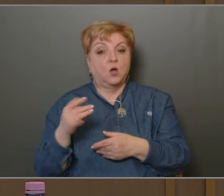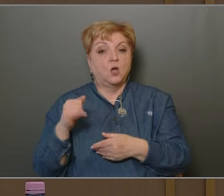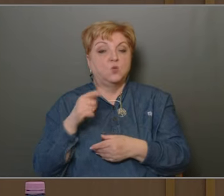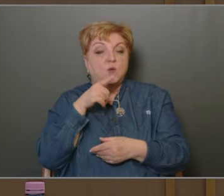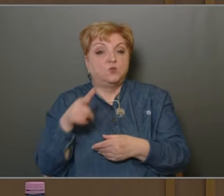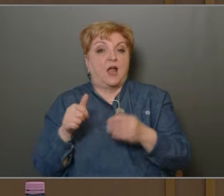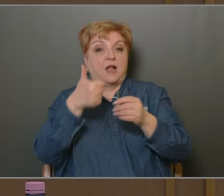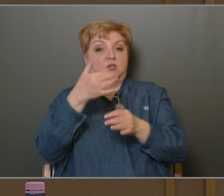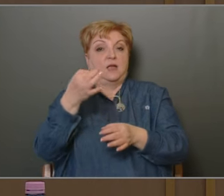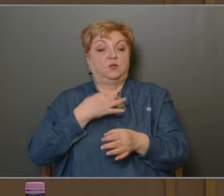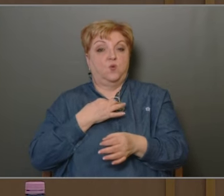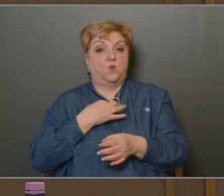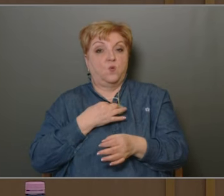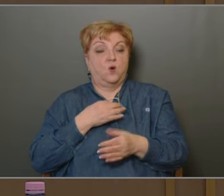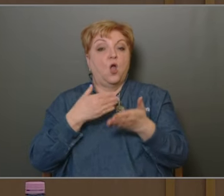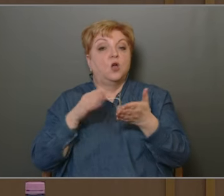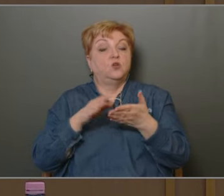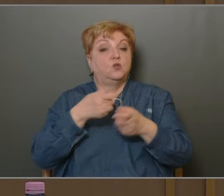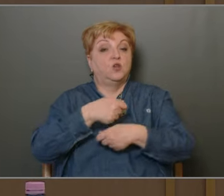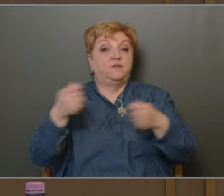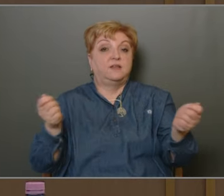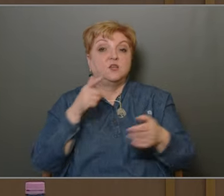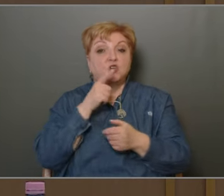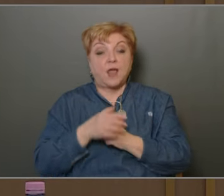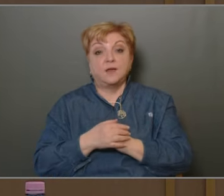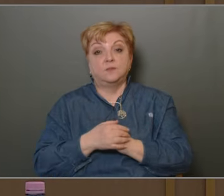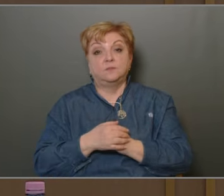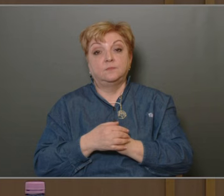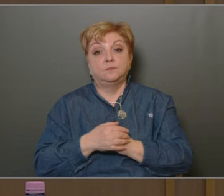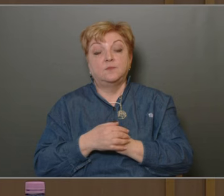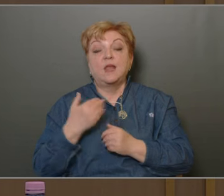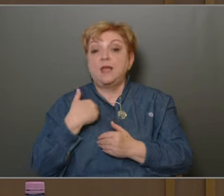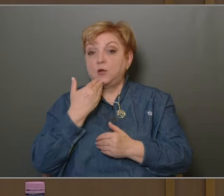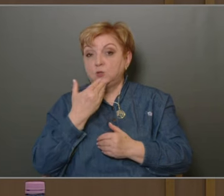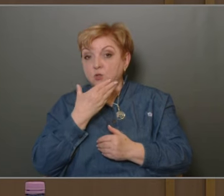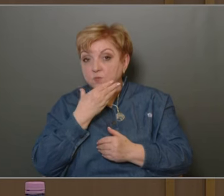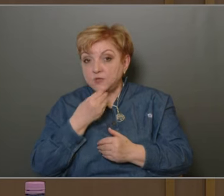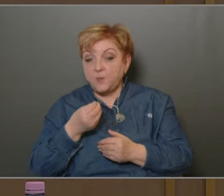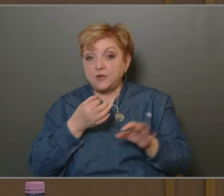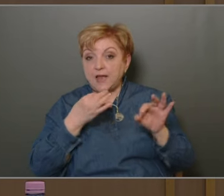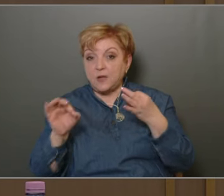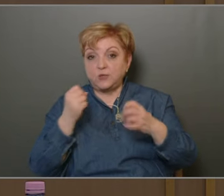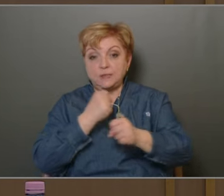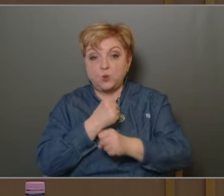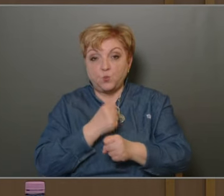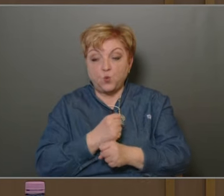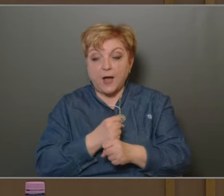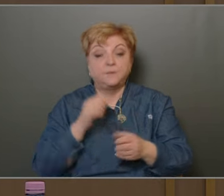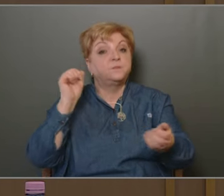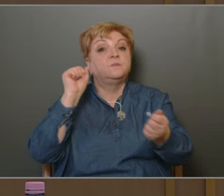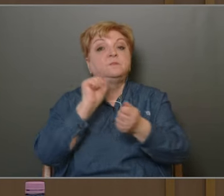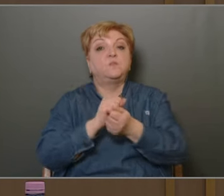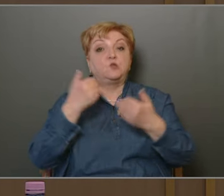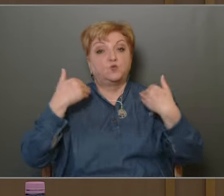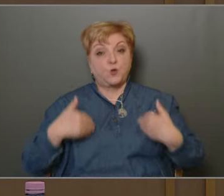hogy július elsőjétől költségvetési szervként működhessen a non-profit KFT. Én köszönöm szépen az előkészítő munkát, és biztos